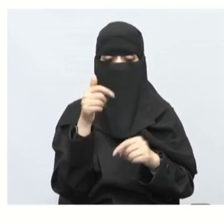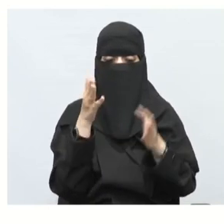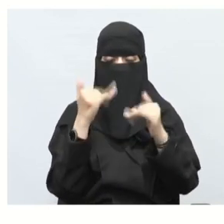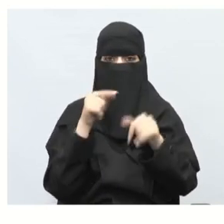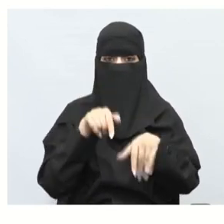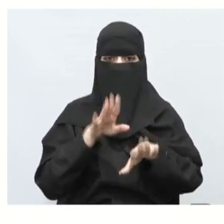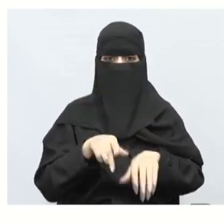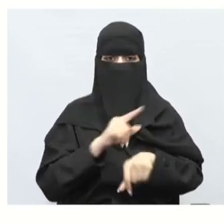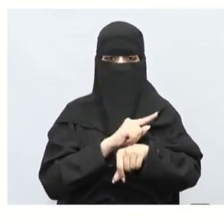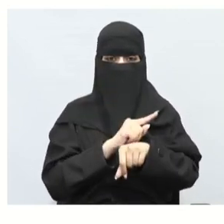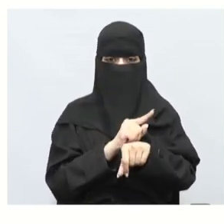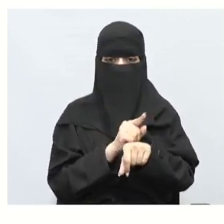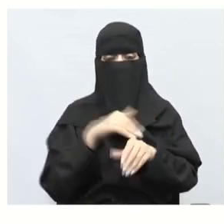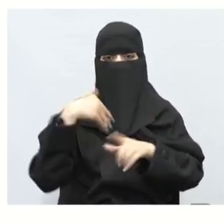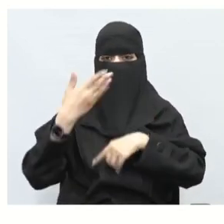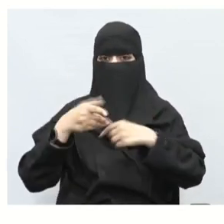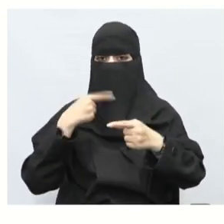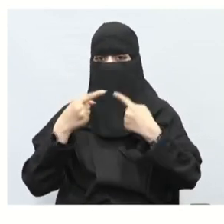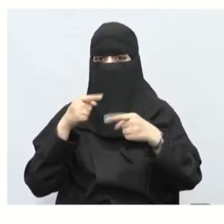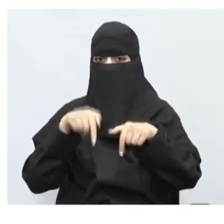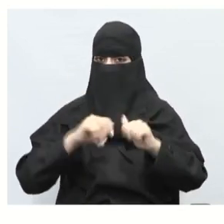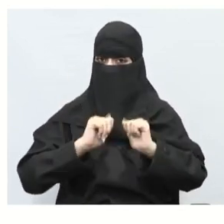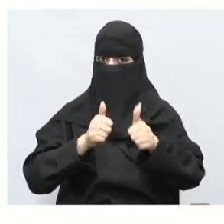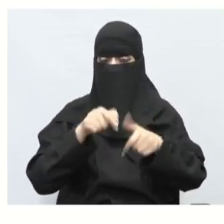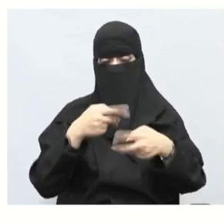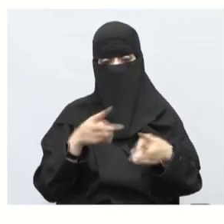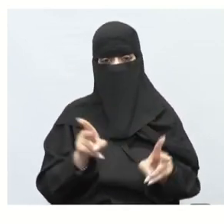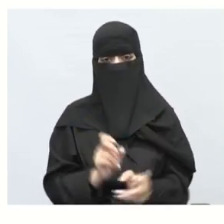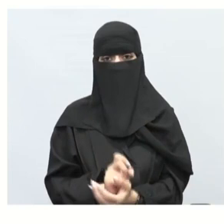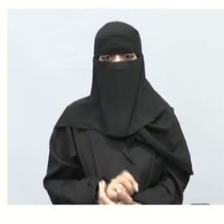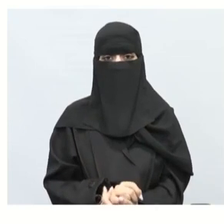ثلاثين ثانية وبعد ذلك سنتناقش مع مستعدين نبدأ